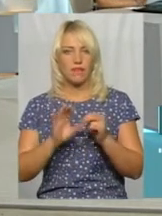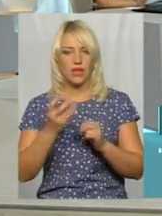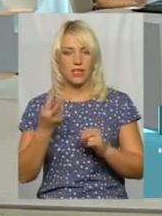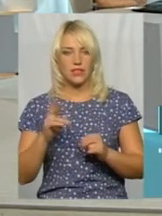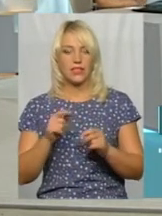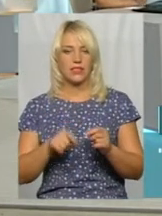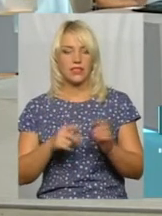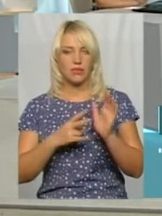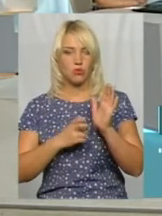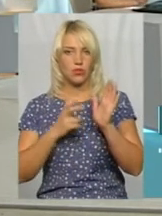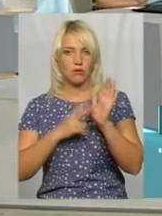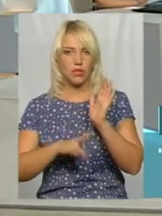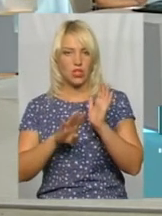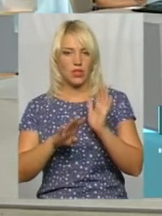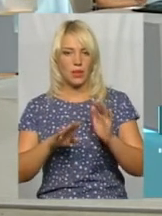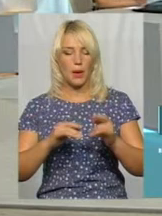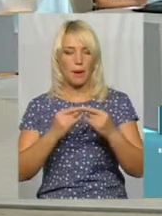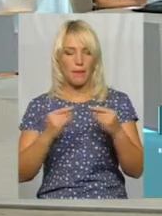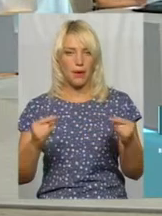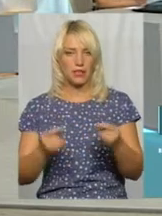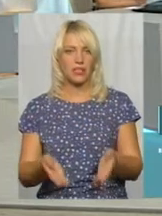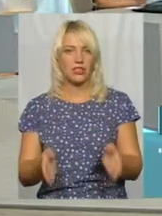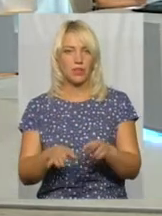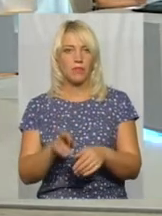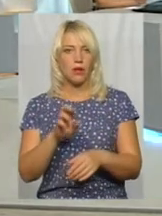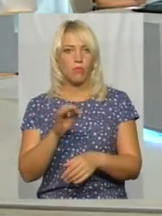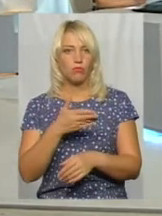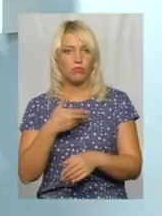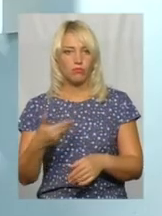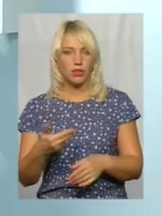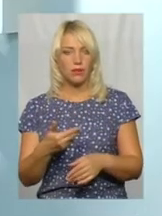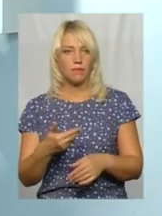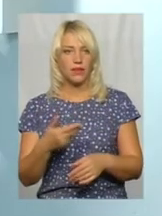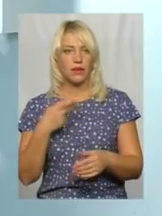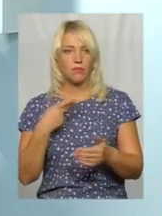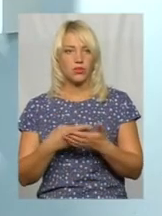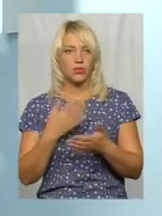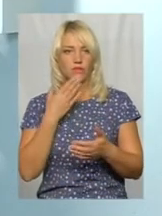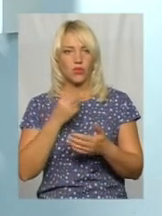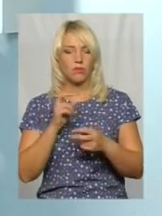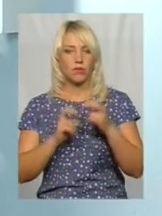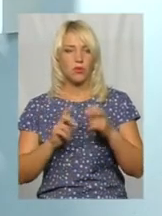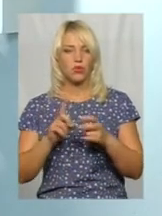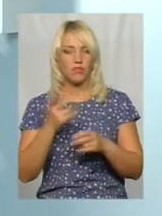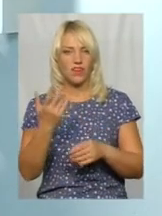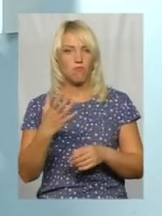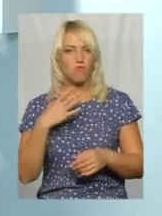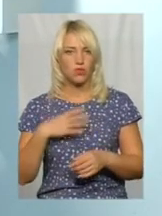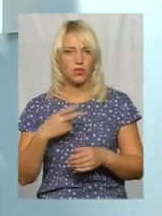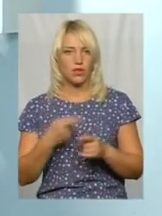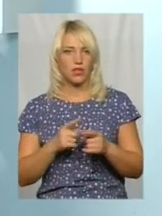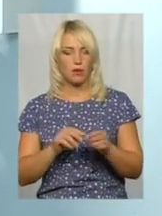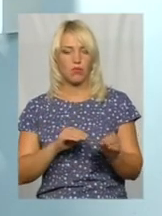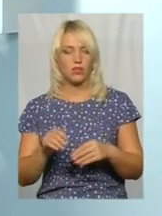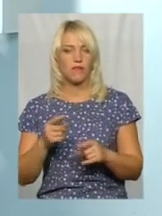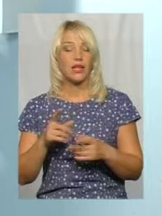874 парти поставимо все-таки, бо ми казали своїм підприємцям, що ви мусите їх поставити, де хочете беріть,